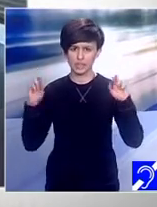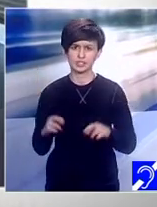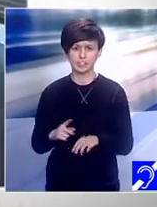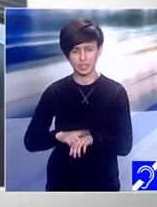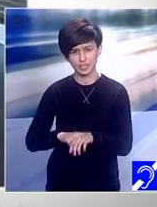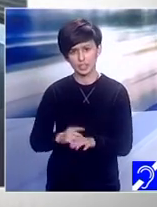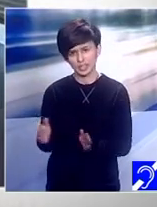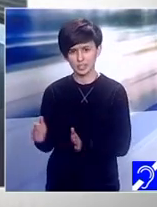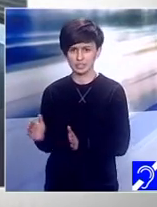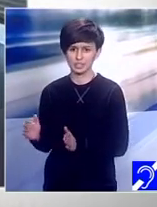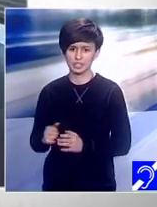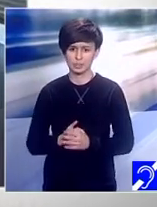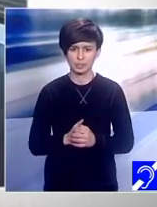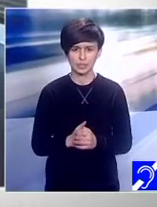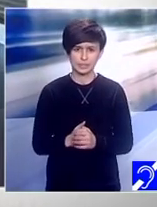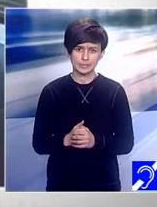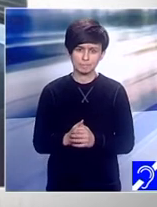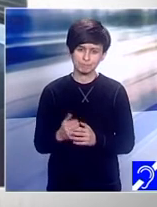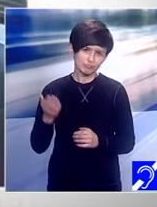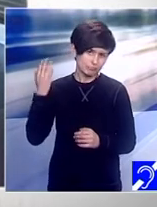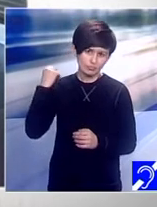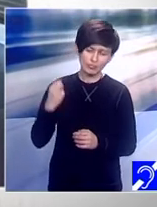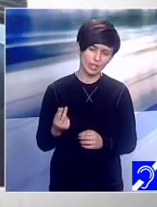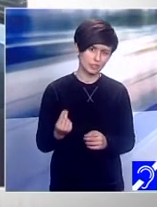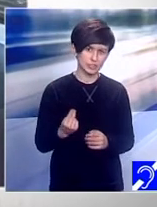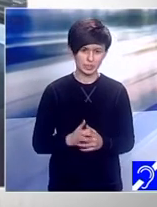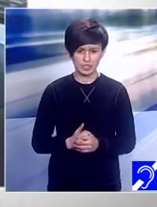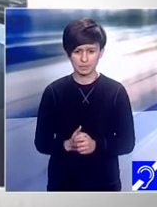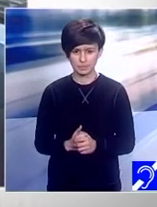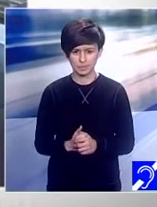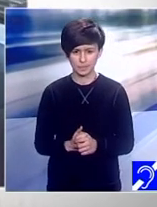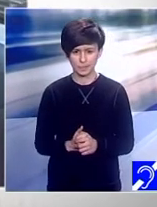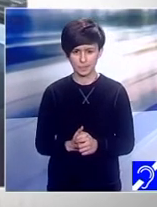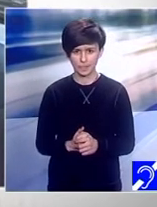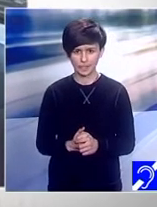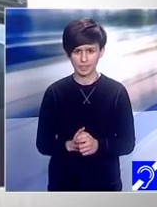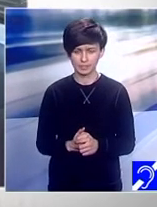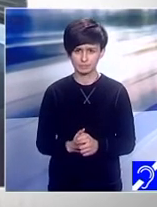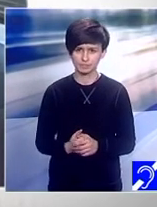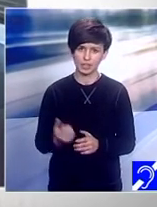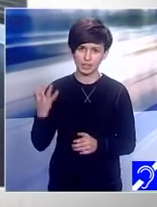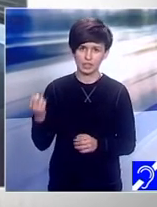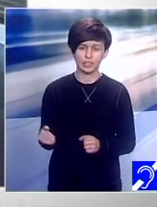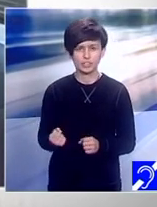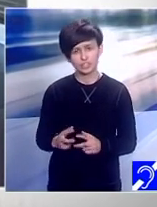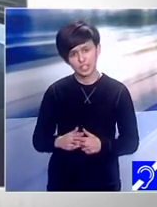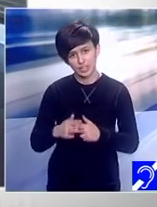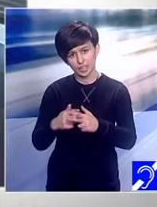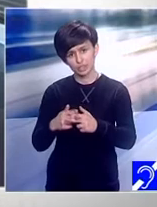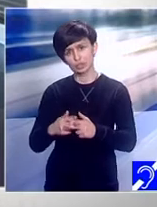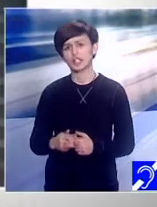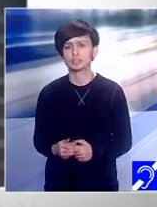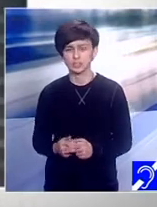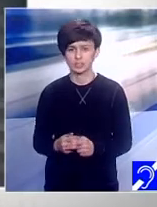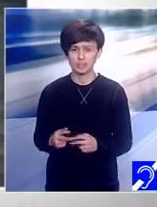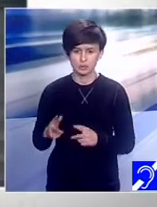a fost bine. Ce te-a ajutat pe tine să treci peste ele? Ce te-a ajutat să mergi mai departe? Unde